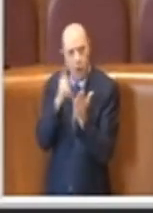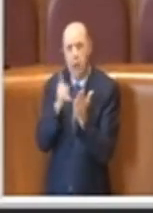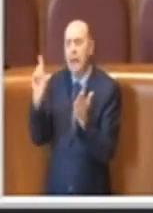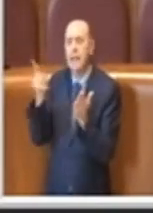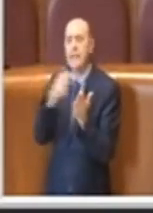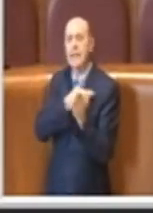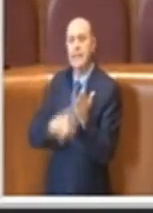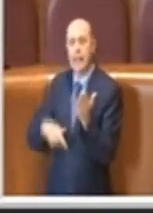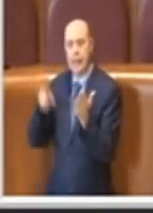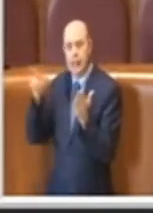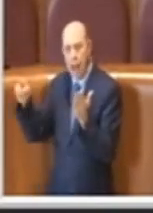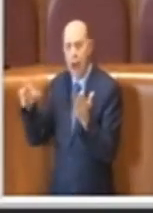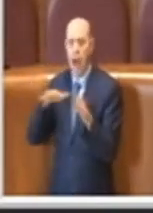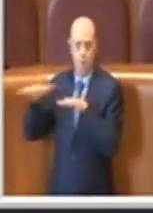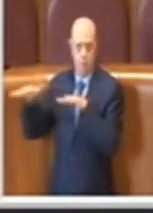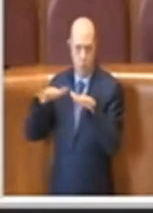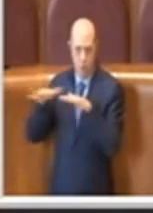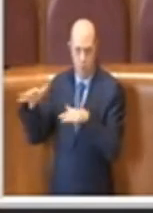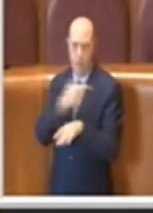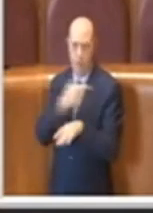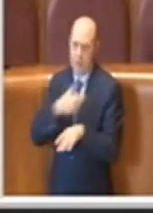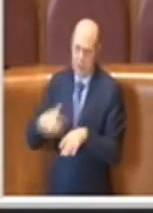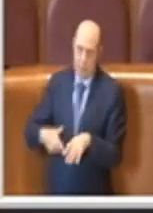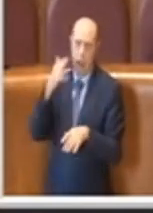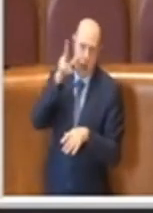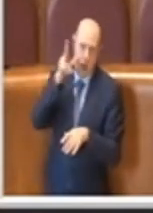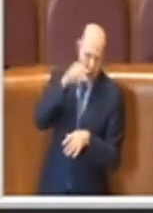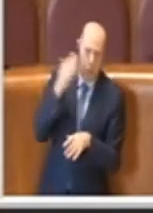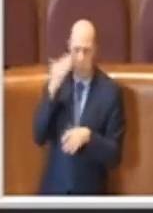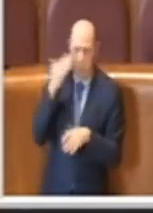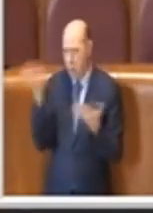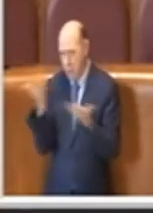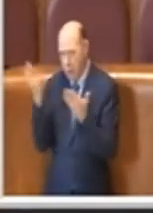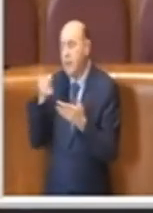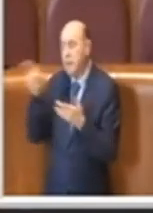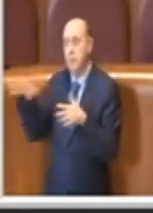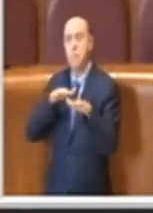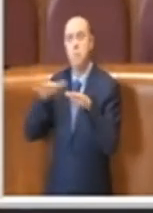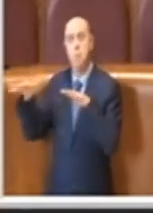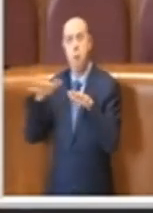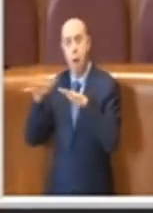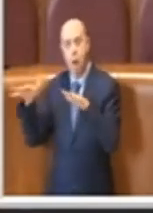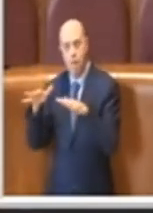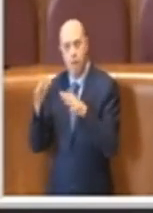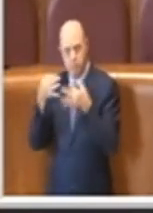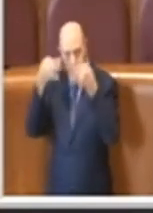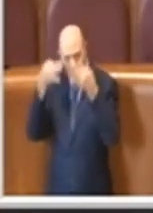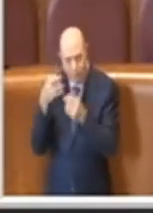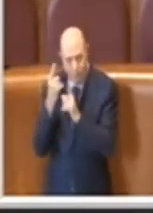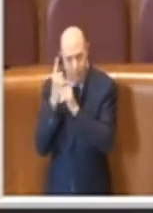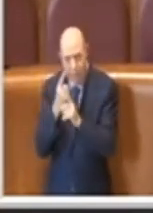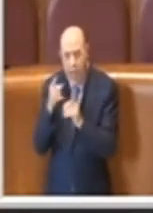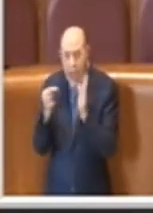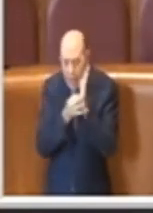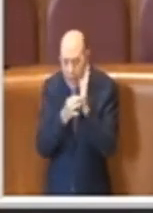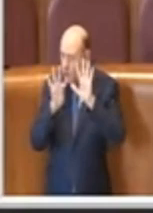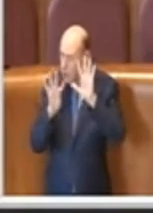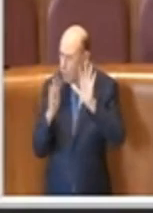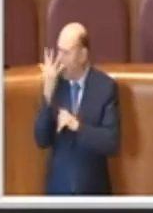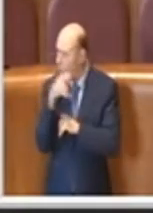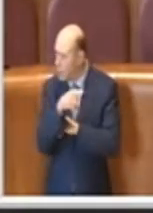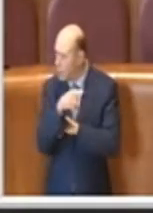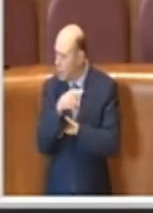sindaca si muove, la sindaca e il sindaco si muove espressamente previsto. Nell'articolo 95 invece